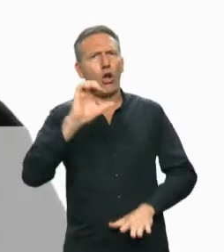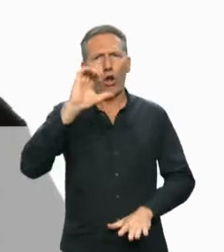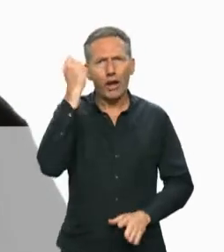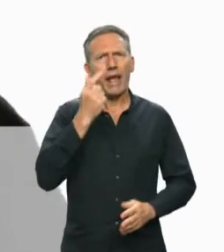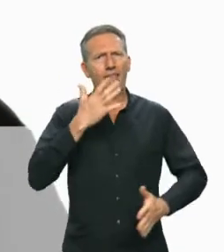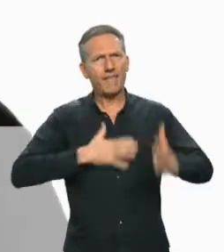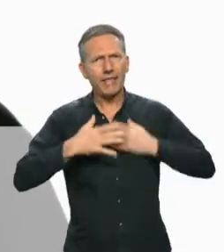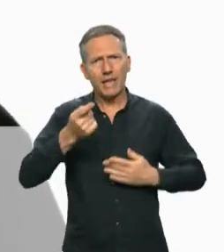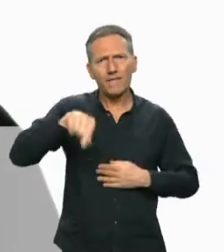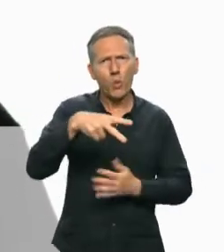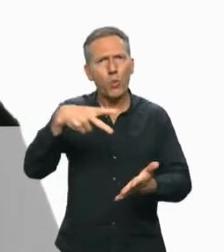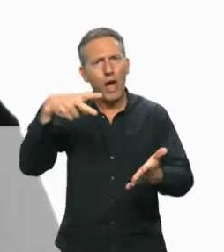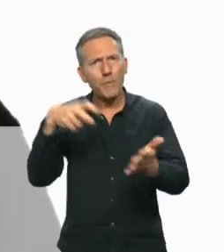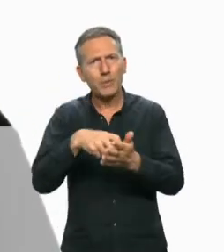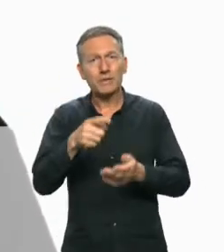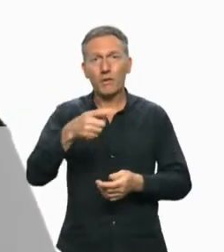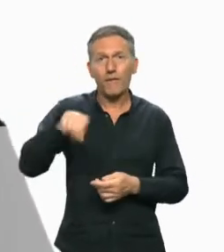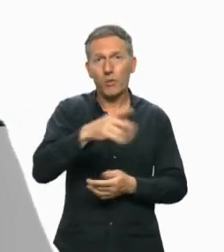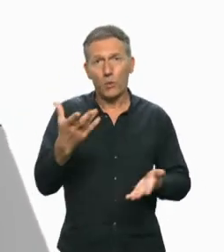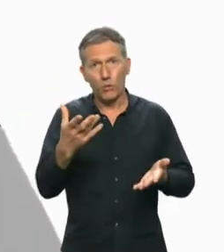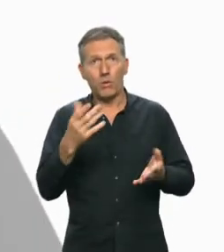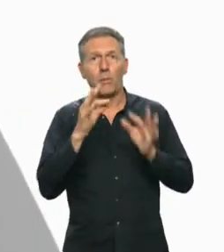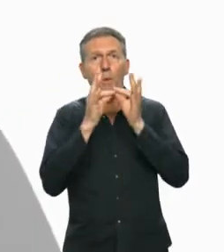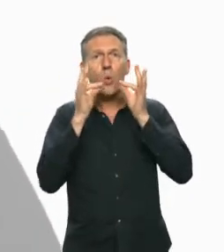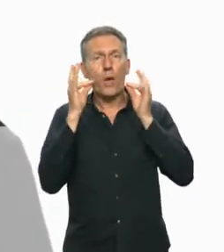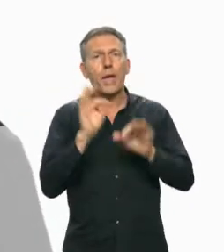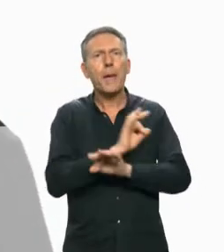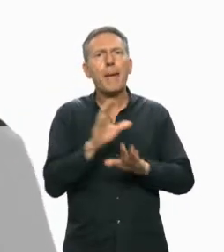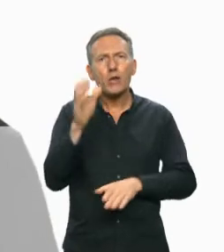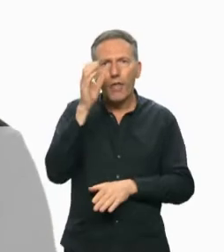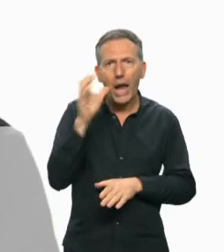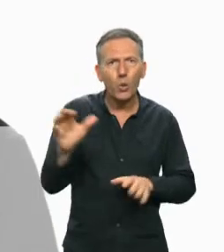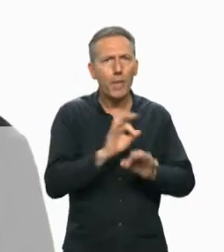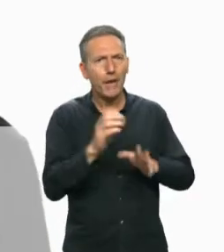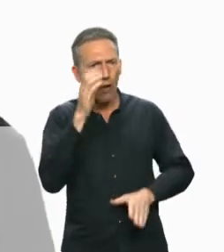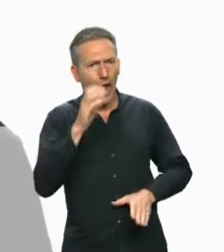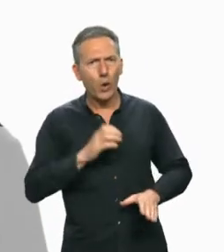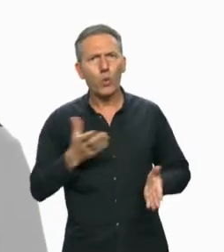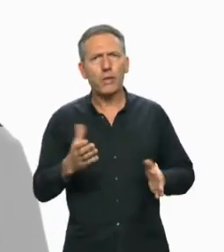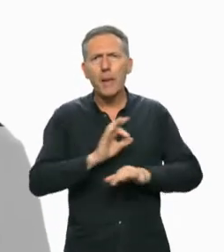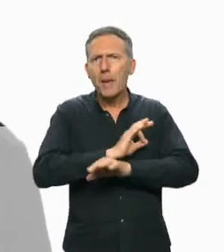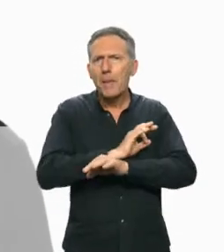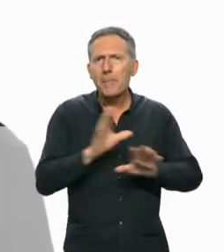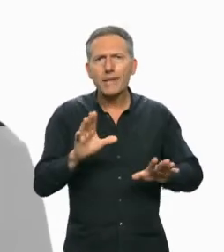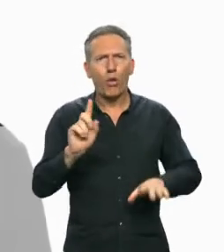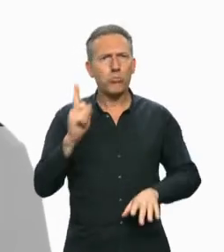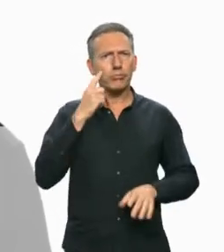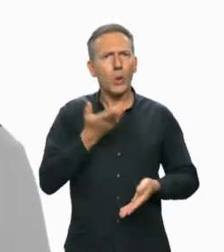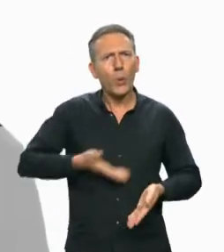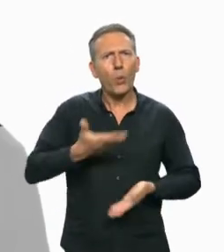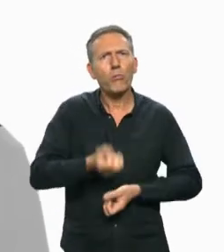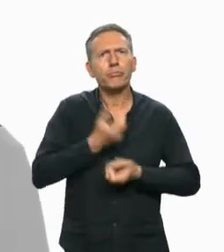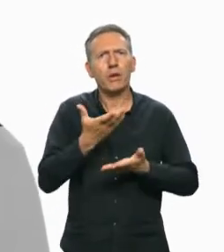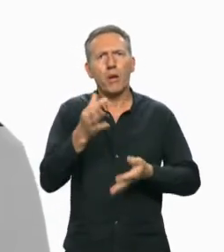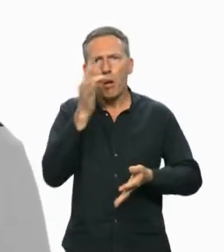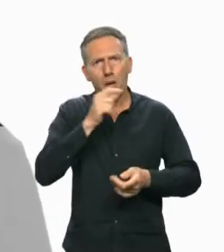regrettez, vous êtes fatigués, vous êtes épuisés et vous êtes muets. Personne ne vous écoute, personne ne nous écoute, plus personne ne